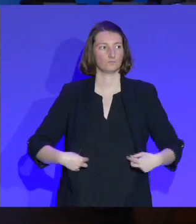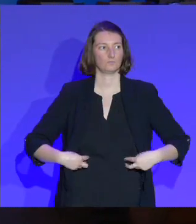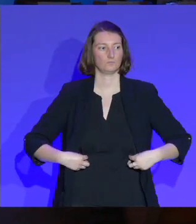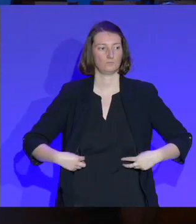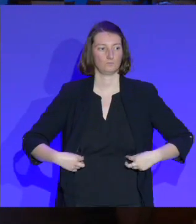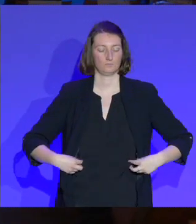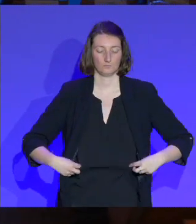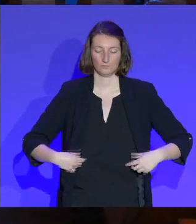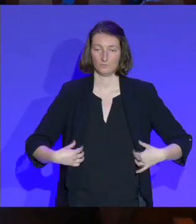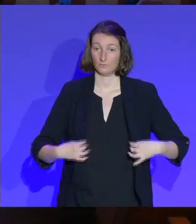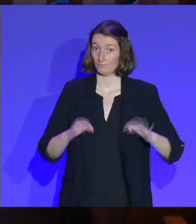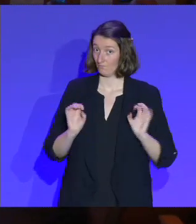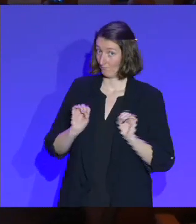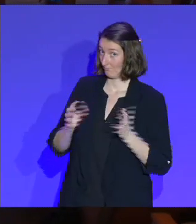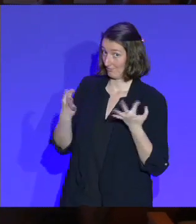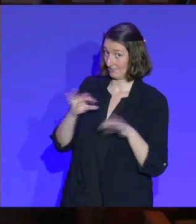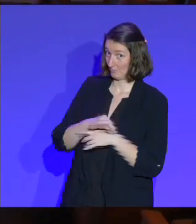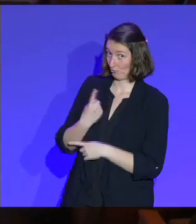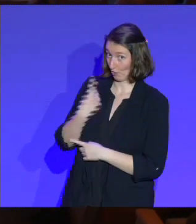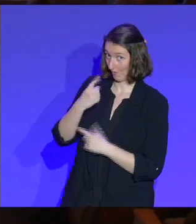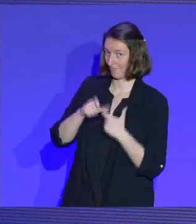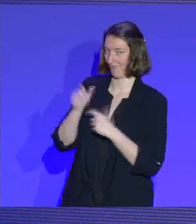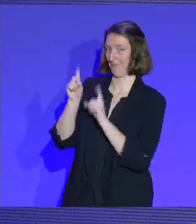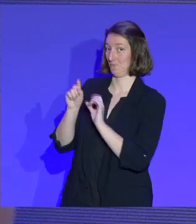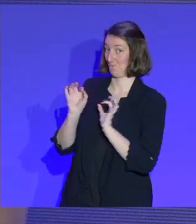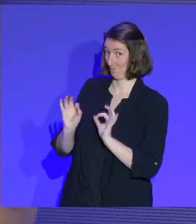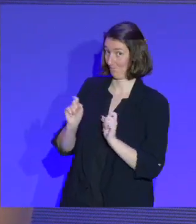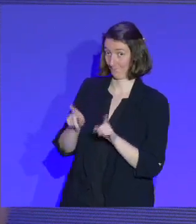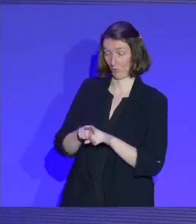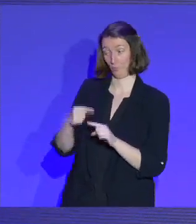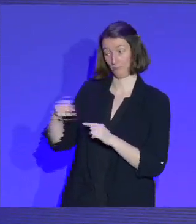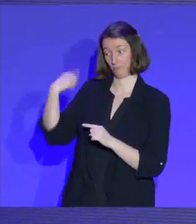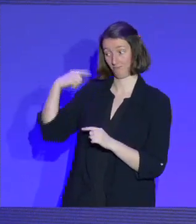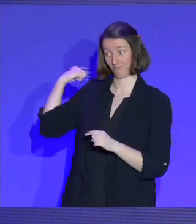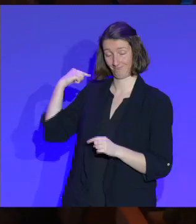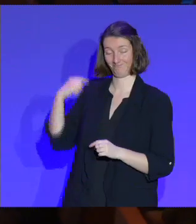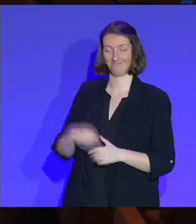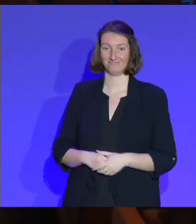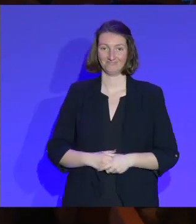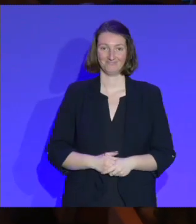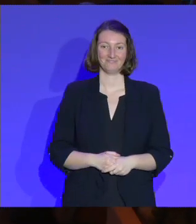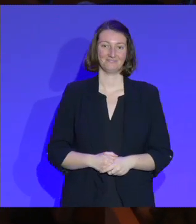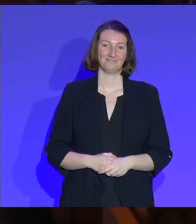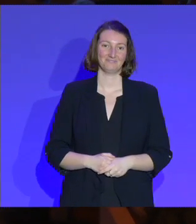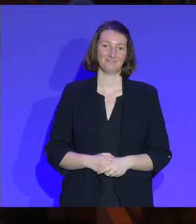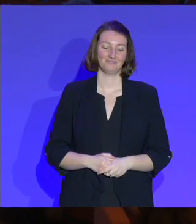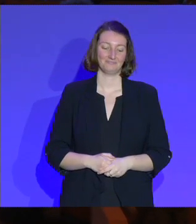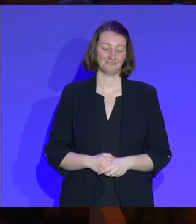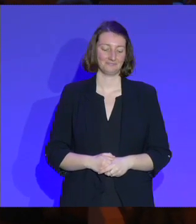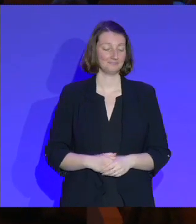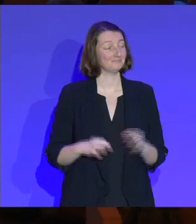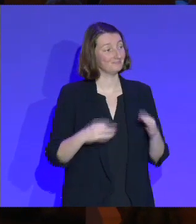Je vous laisse dix minutes tout seul et après vous aurez droit aux questions comme vos camarades précédemment. Rassurez-moi.